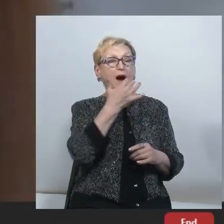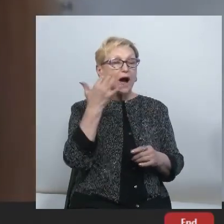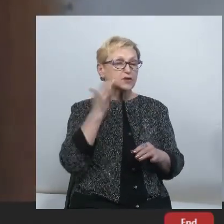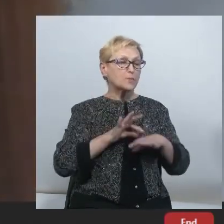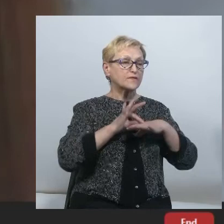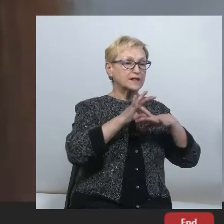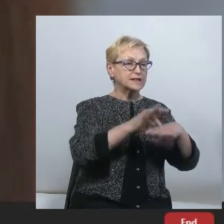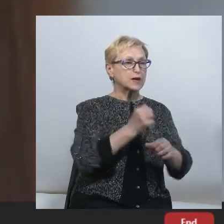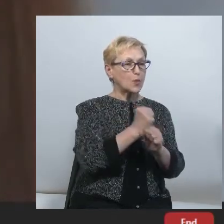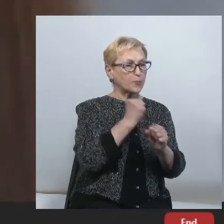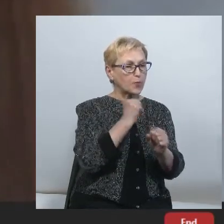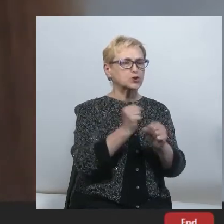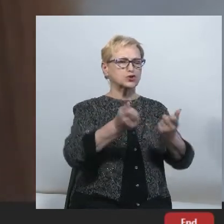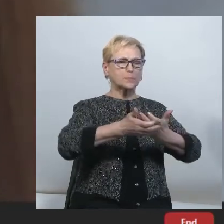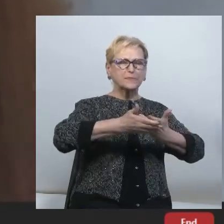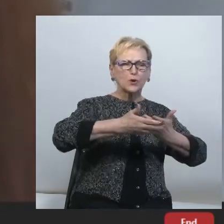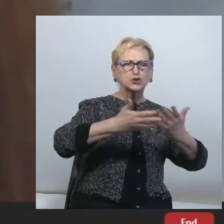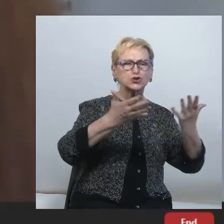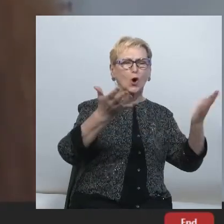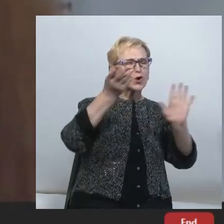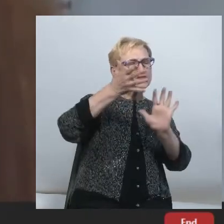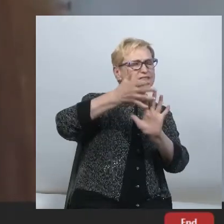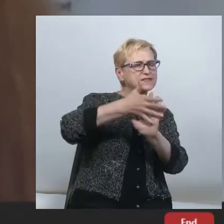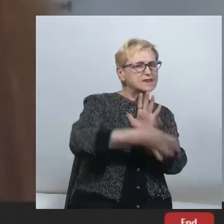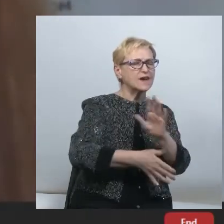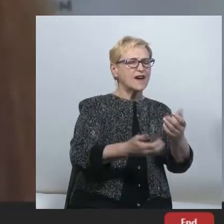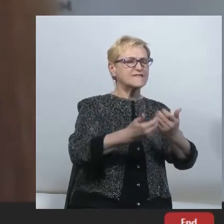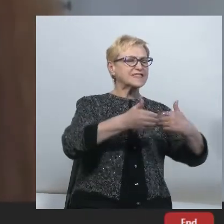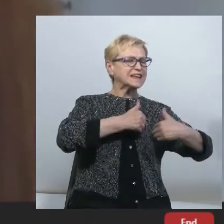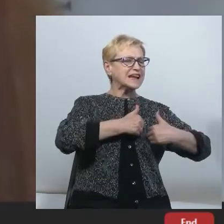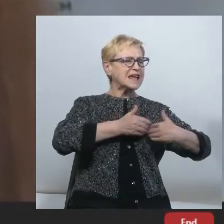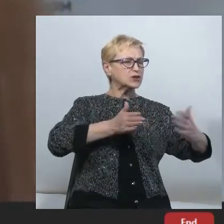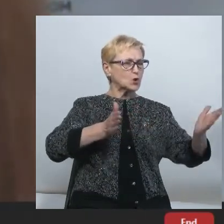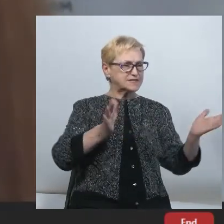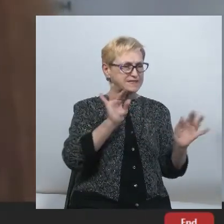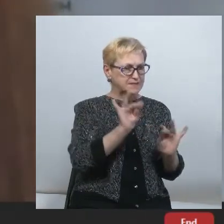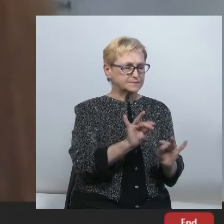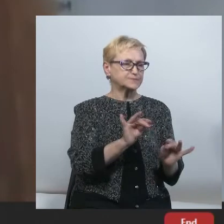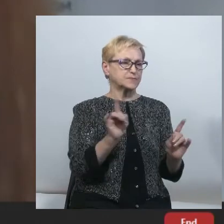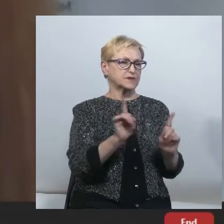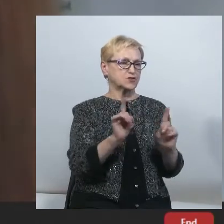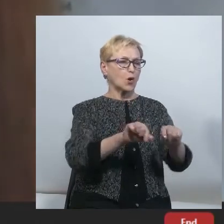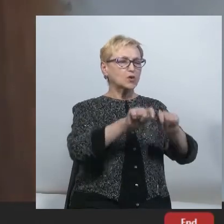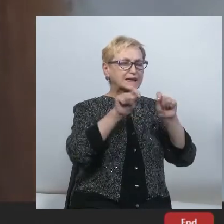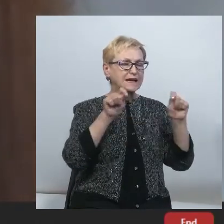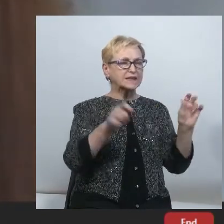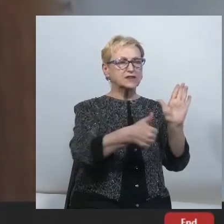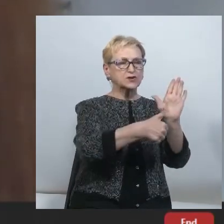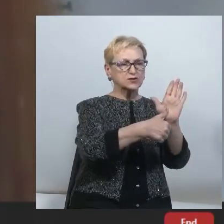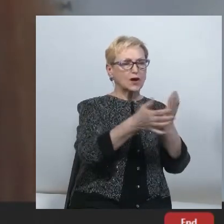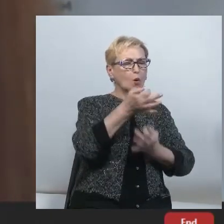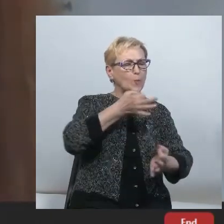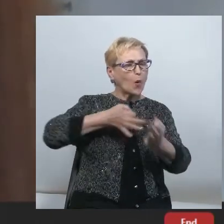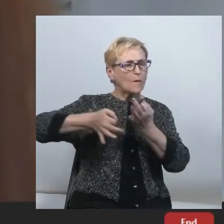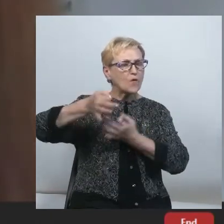сприяти більшій прозорості, відкритості процесу розробки законопроекту. Ми провели шість громадських експертних обговорень